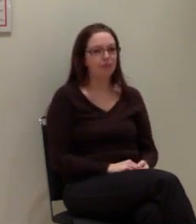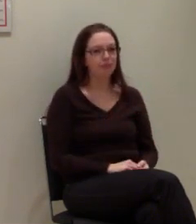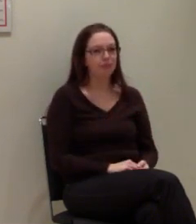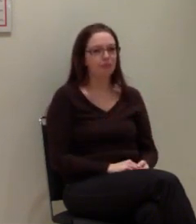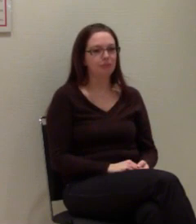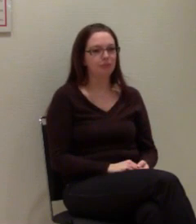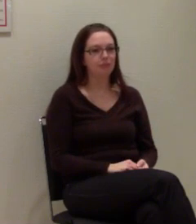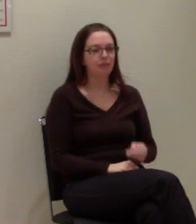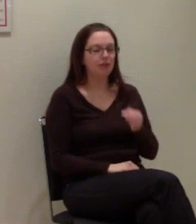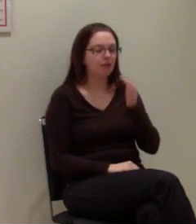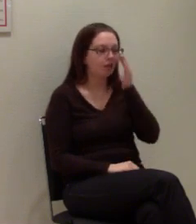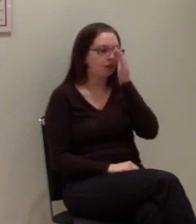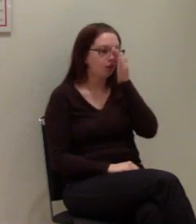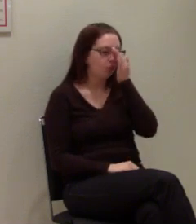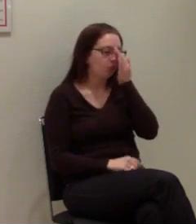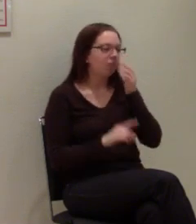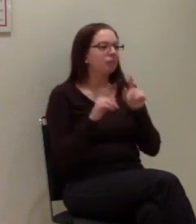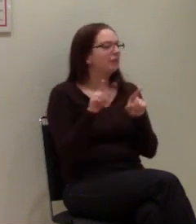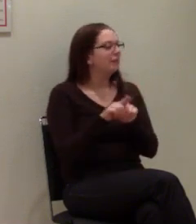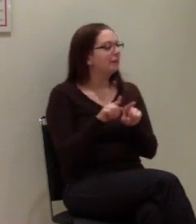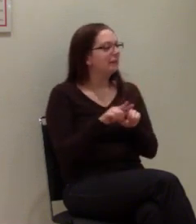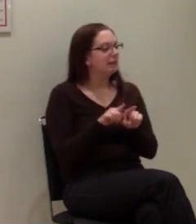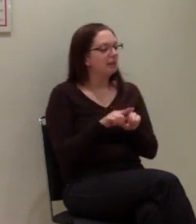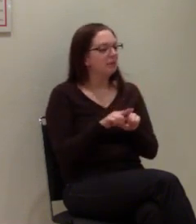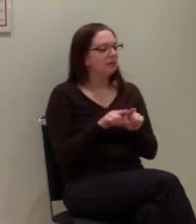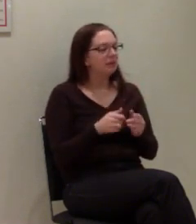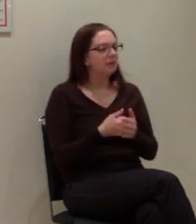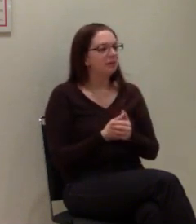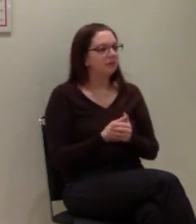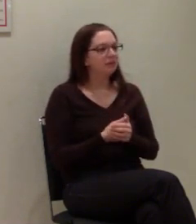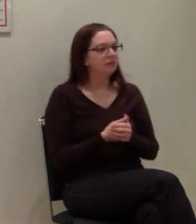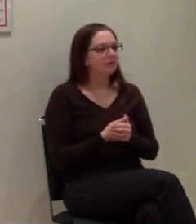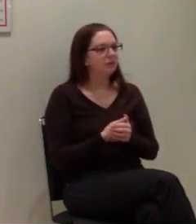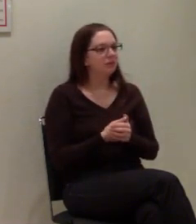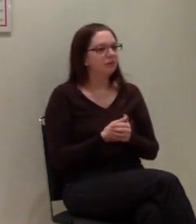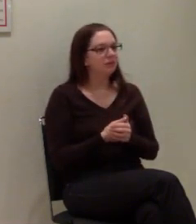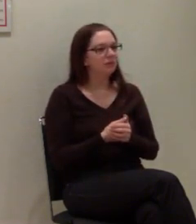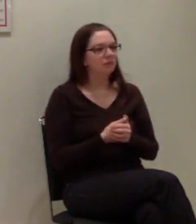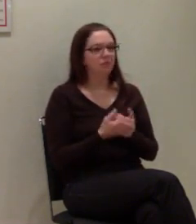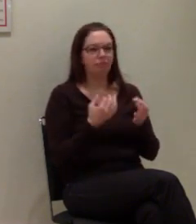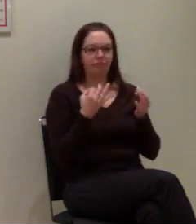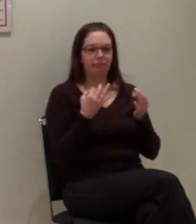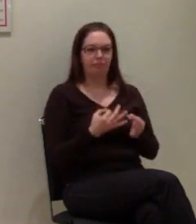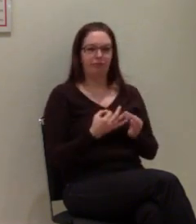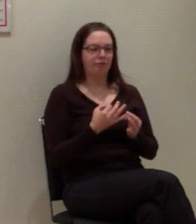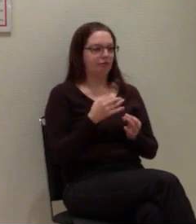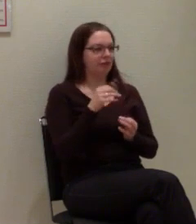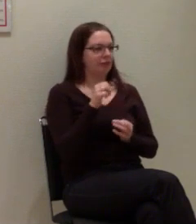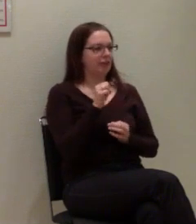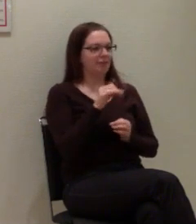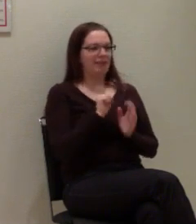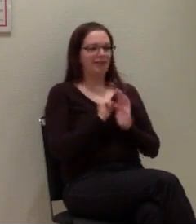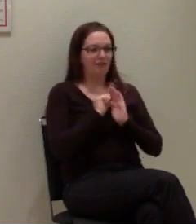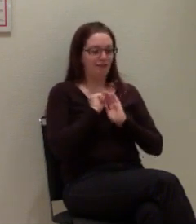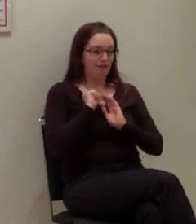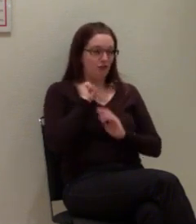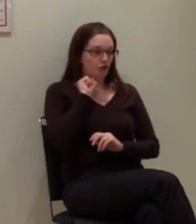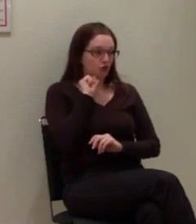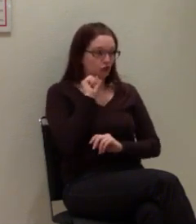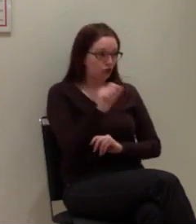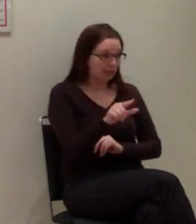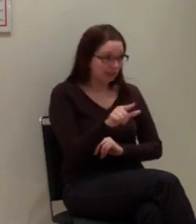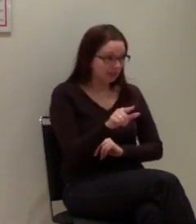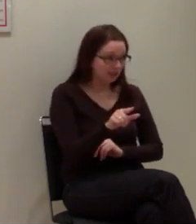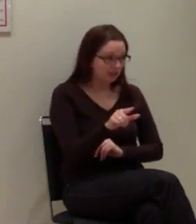Und auch im Falle vom Versenden einer SMS, wenn man nicht schnell genug eine Antwort